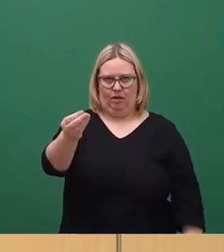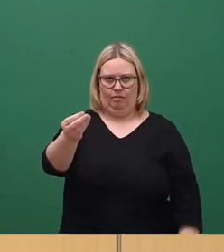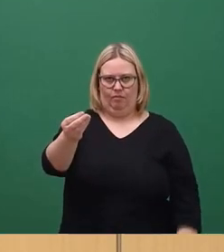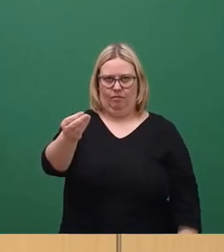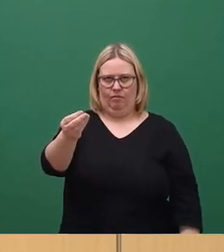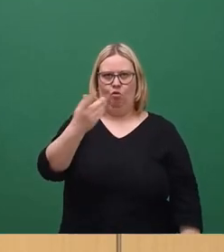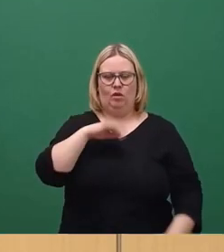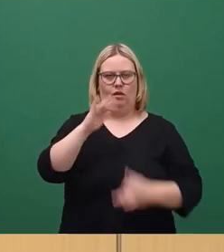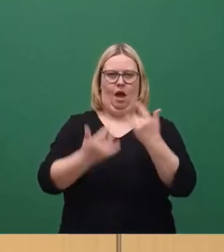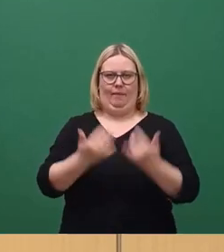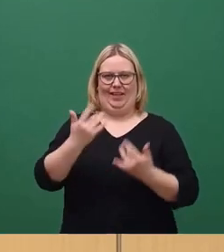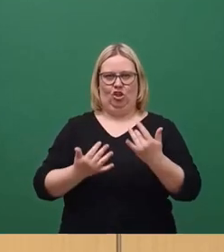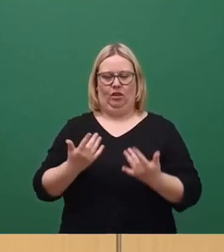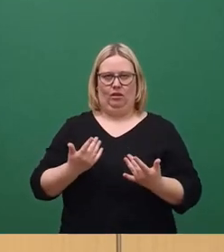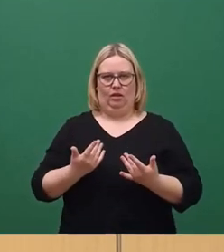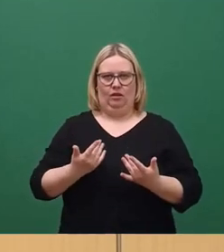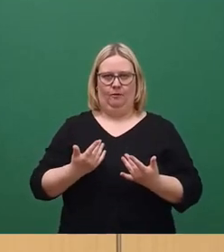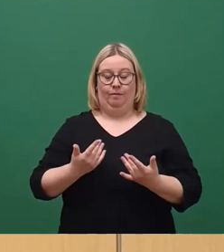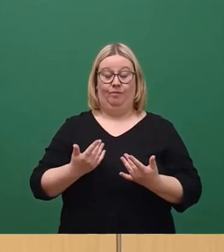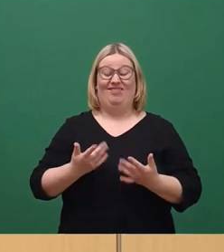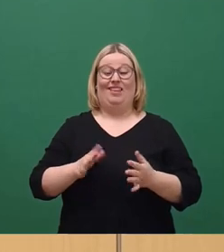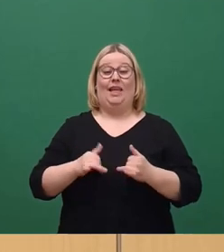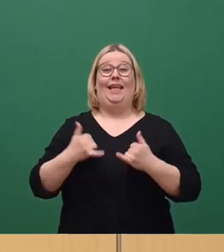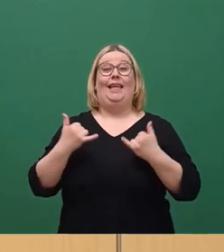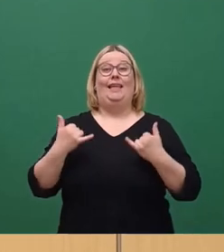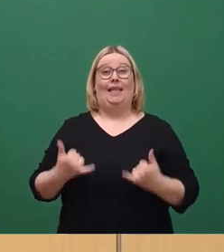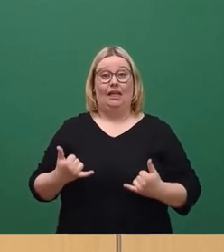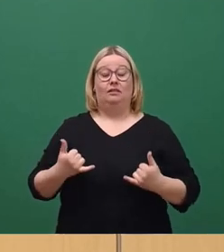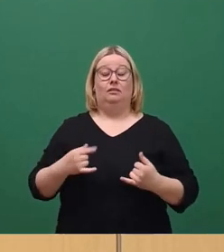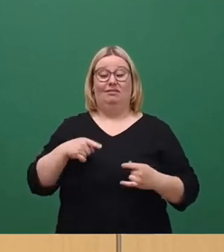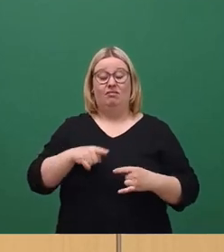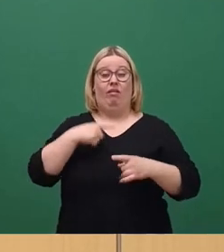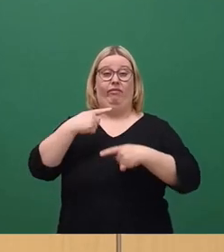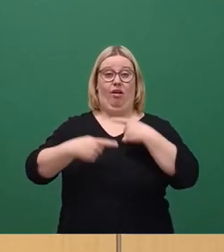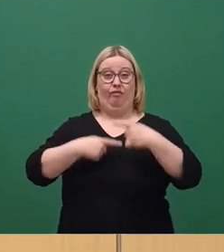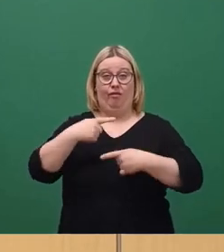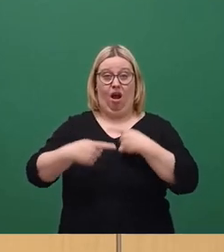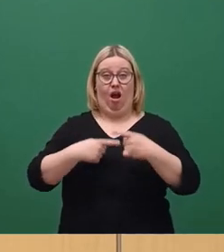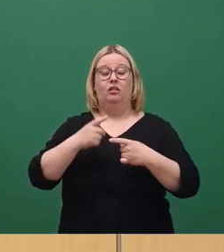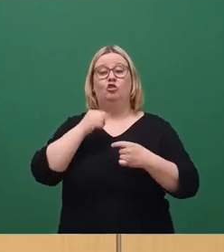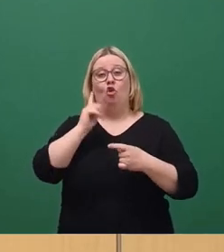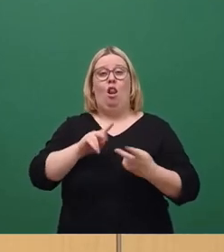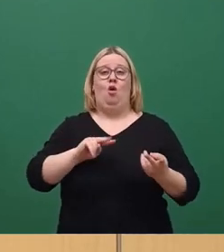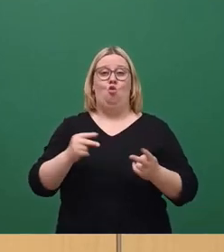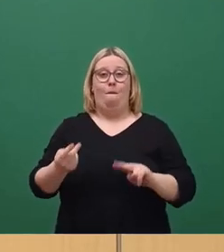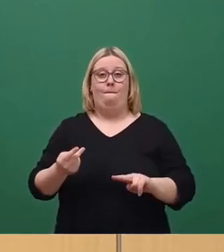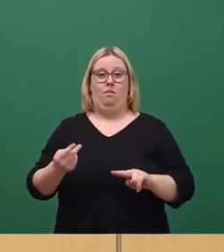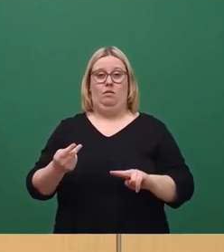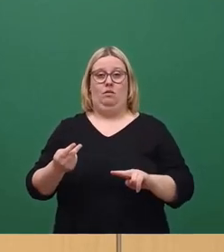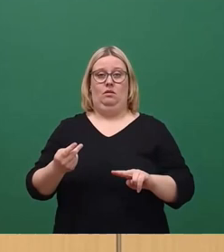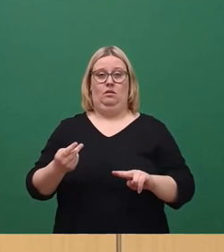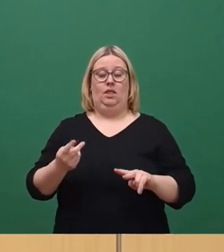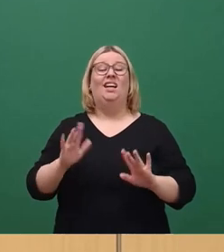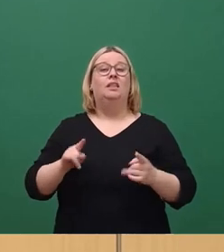abgerechnet. Jetzt soll dieses Verfahren anders gestaltet werden. Das Ziel